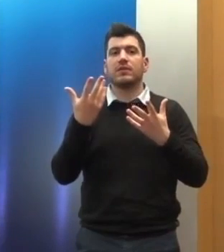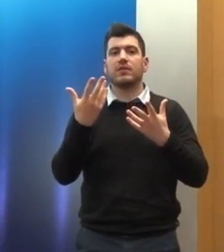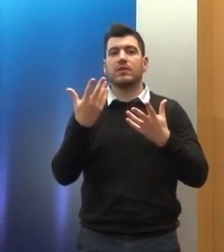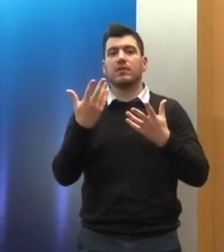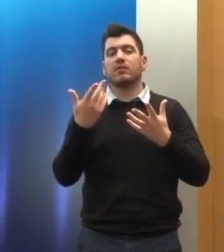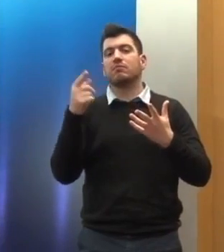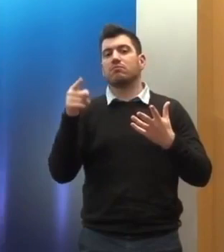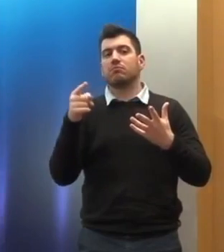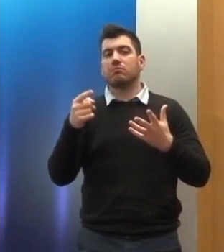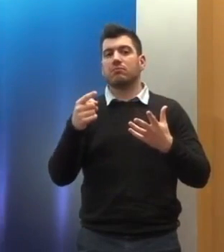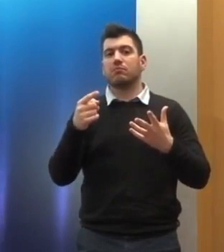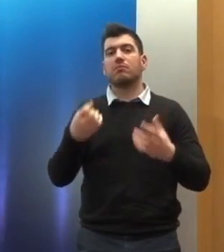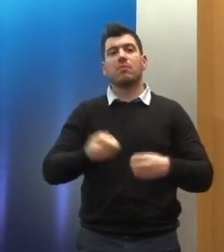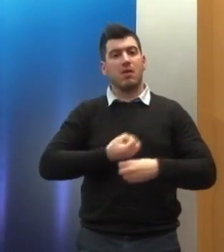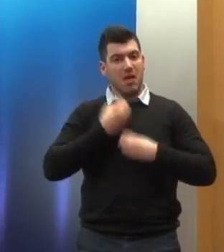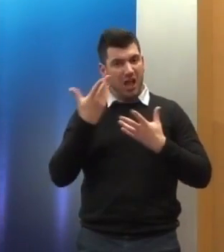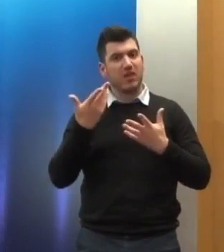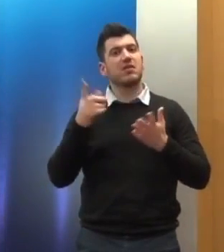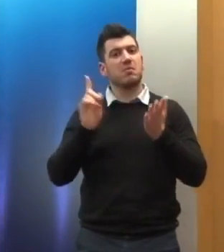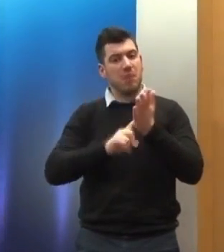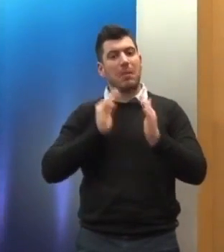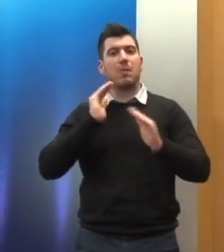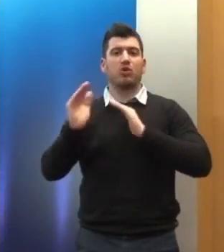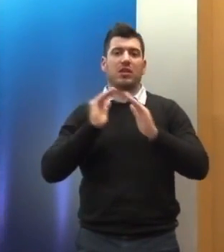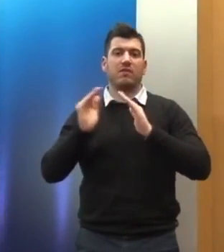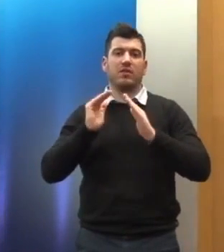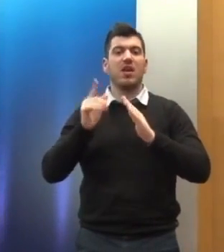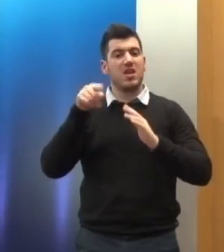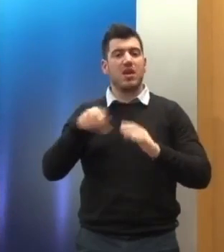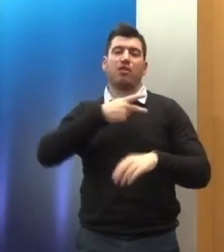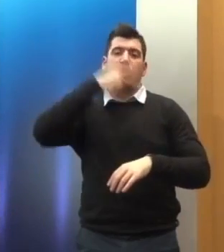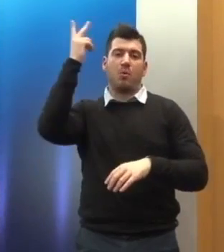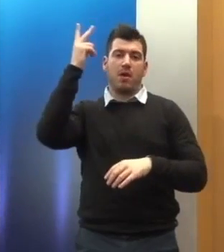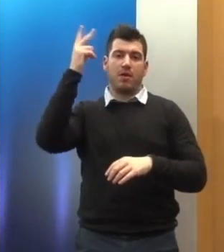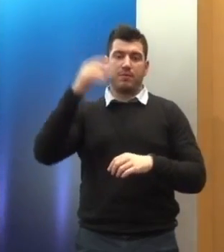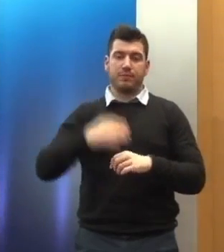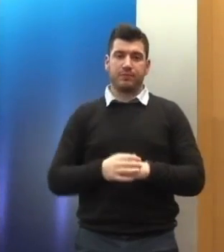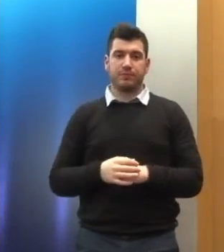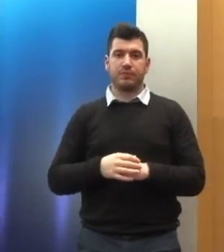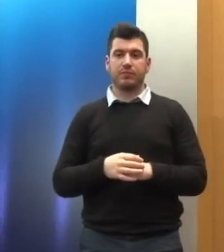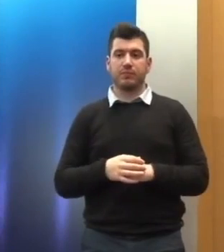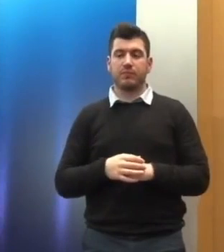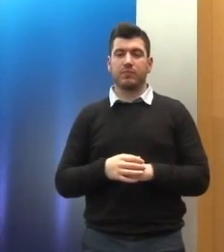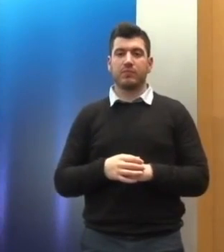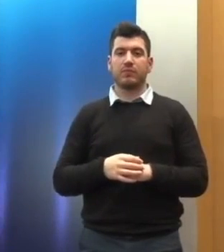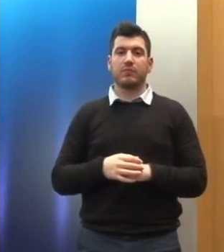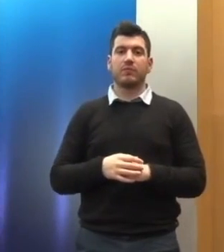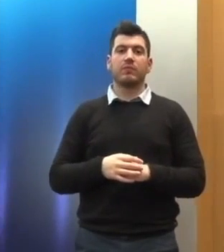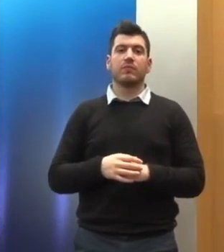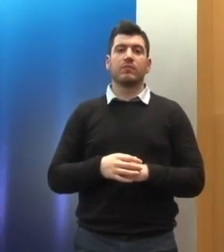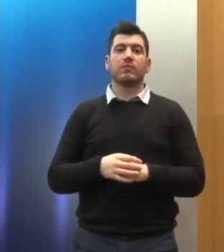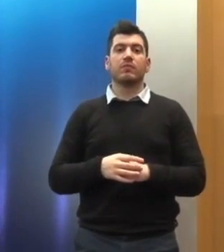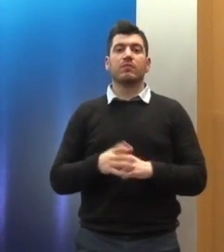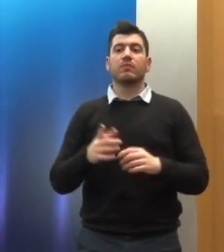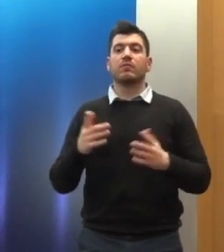κρίσεων εμπίπτει στο πεδίο ελευθερίας εκφράσεως. Αν βέβαια οι αξιολογικές αυτές κρίσεις δεν βασίζονται, δεν έχουν καμία πραγματολογική βάση, αλλά